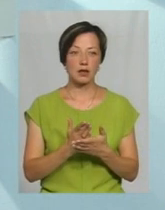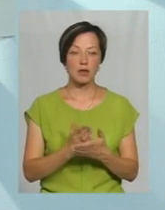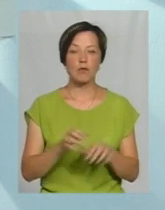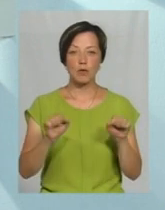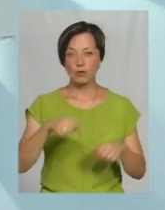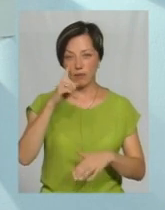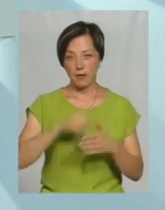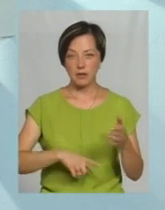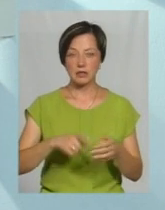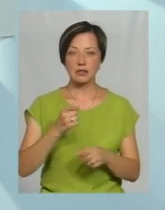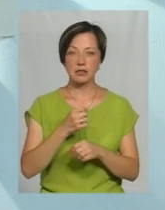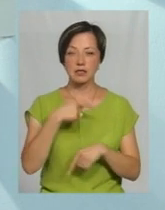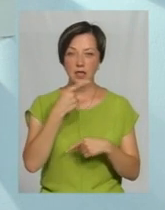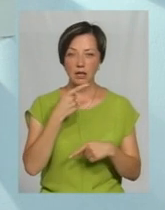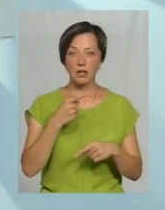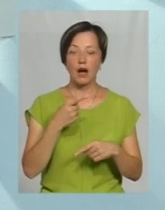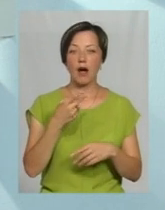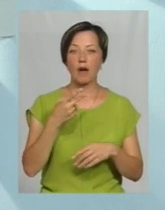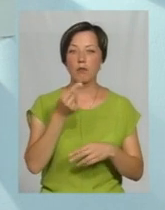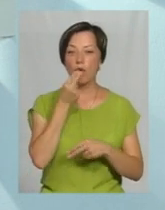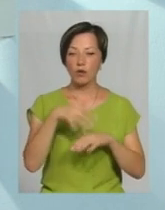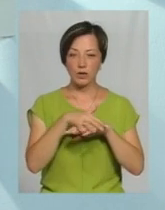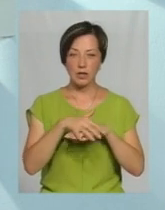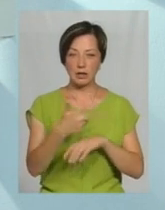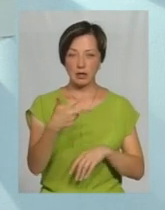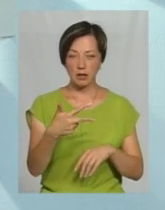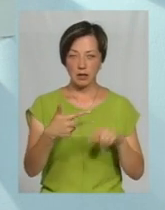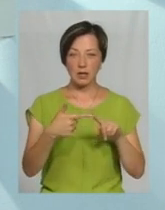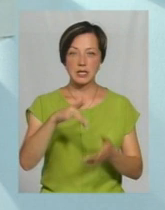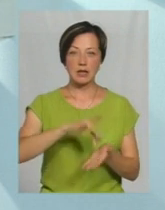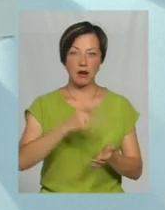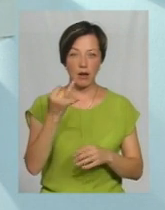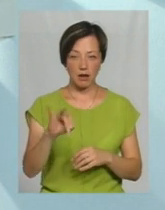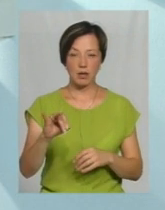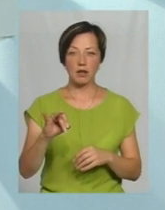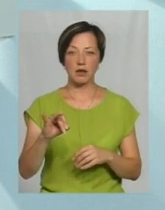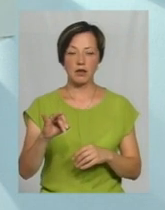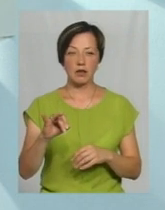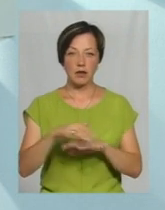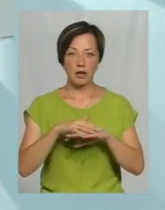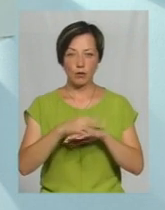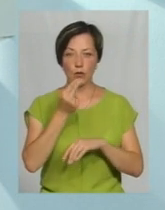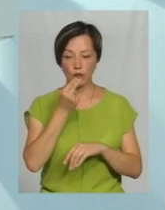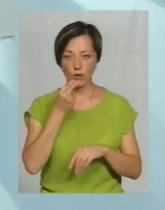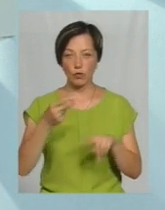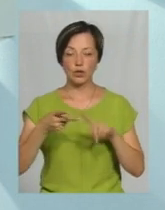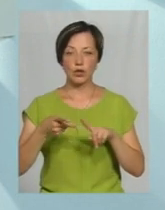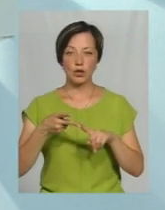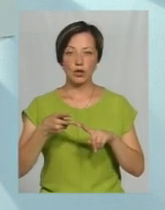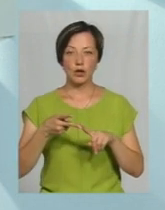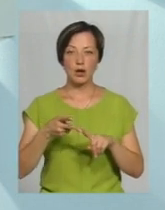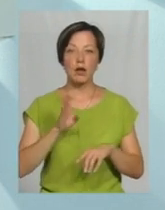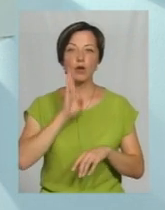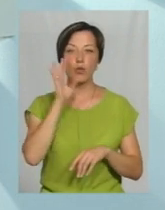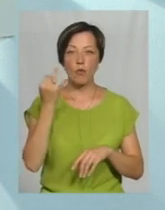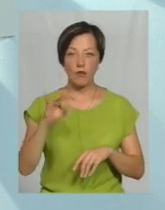певно сказати, на агропродовольчих ринках, яких в нас є три, це ринок центральний, центральний ринок продовольчий, потім ринок